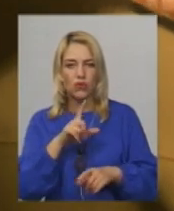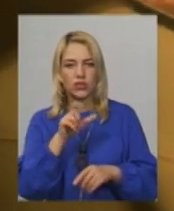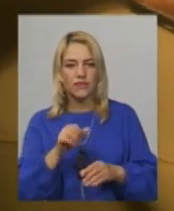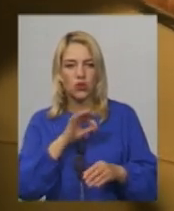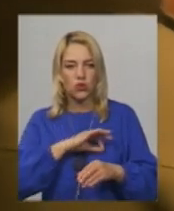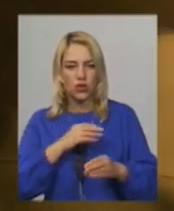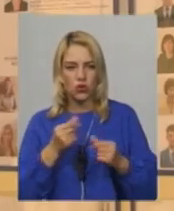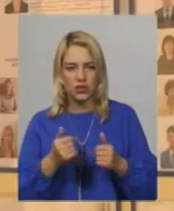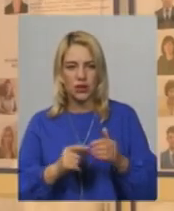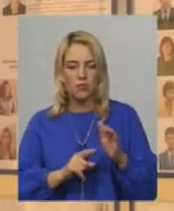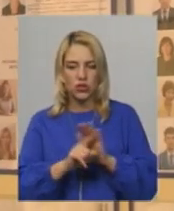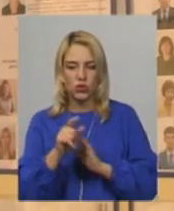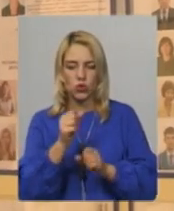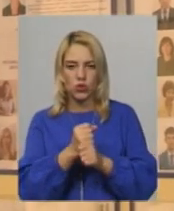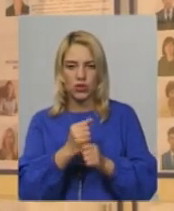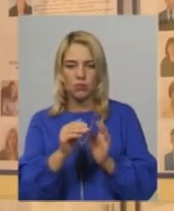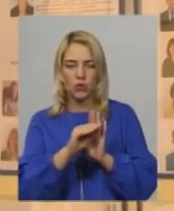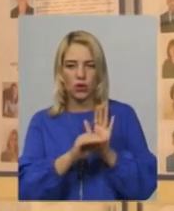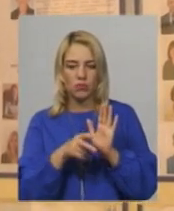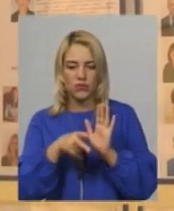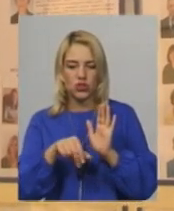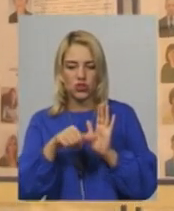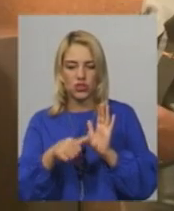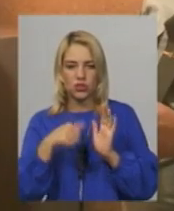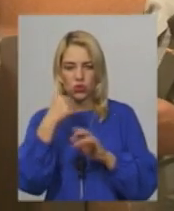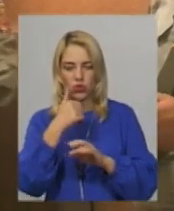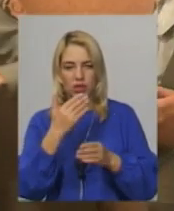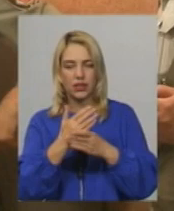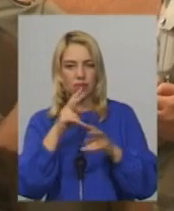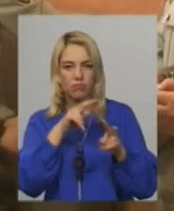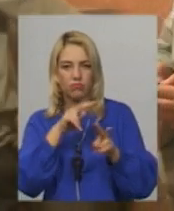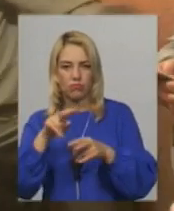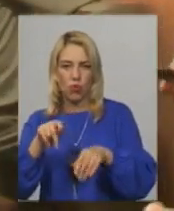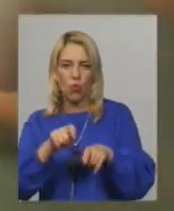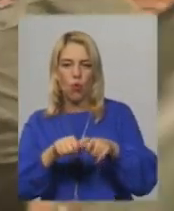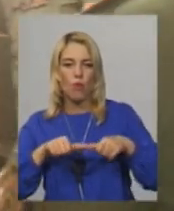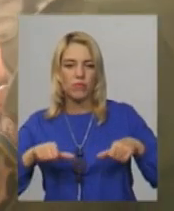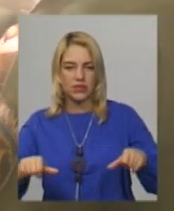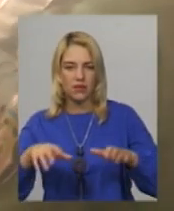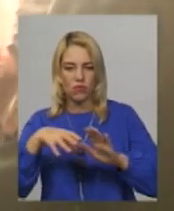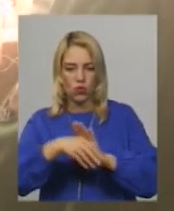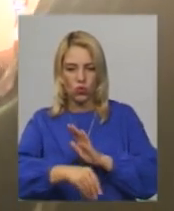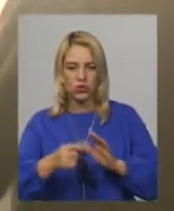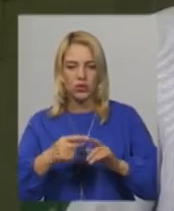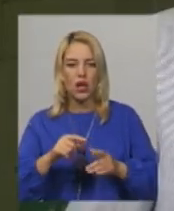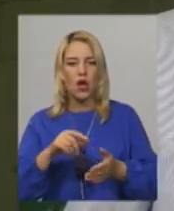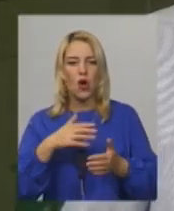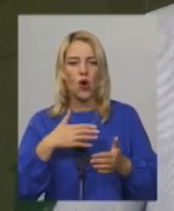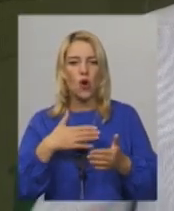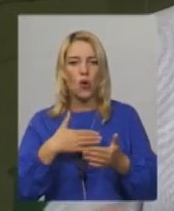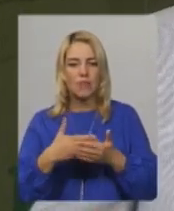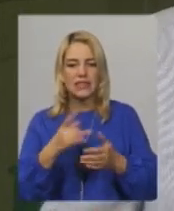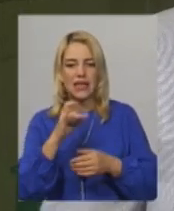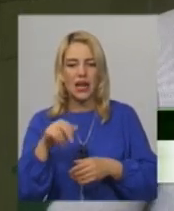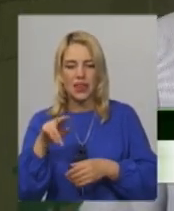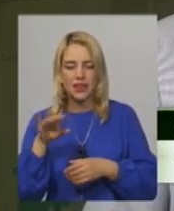від початку дії програми з 2016 року стежить спостережна комісія, в яку входять представники міської ради і громадськості. Обов'язково